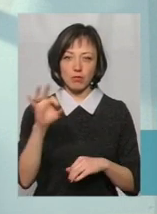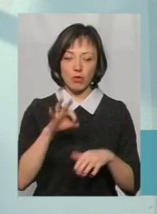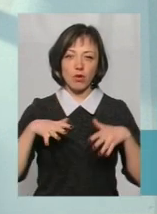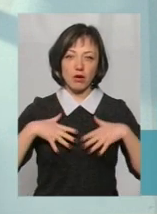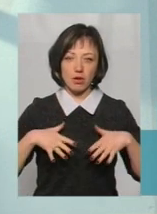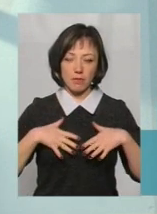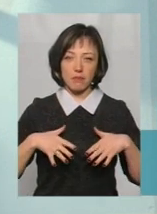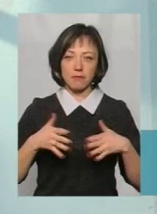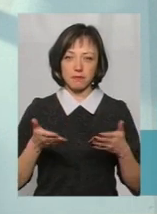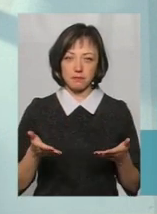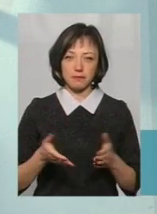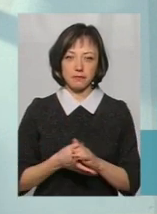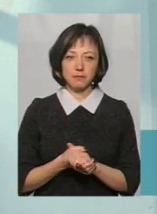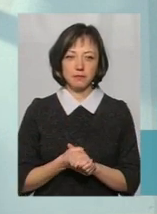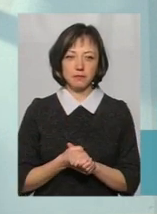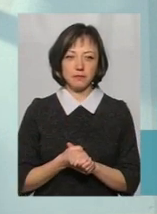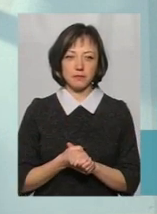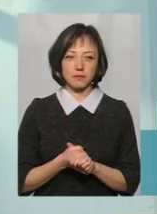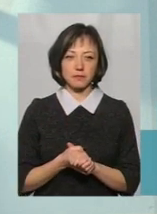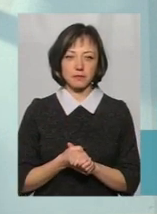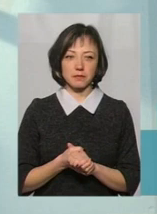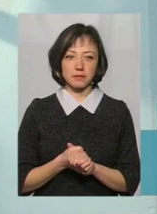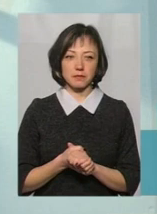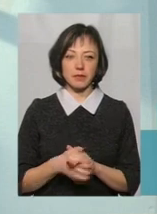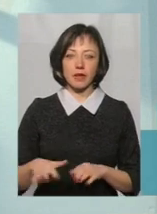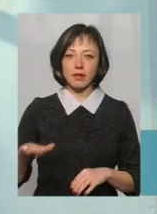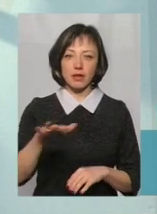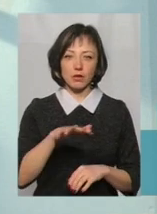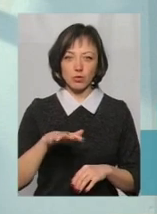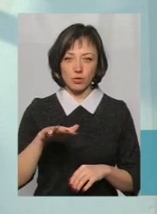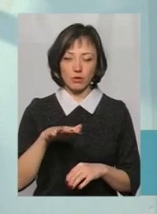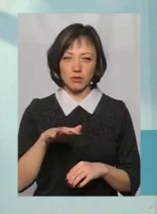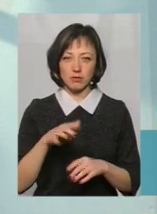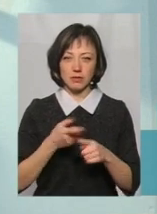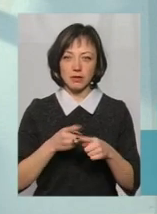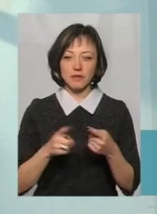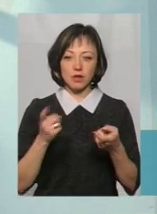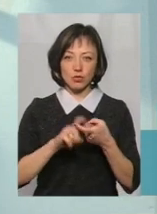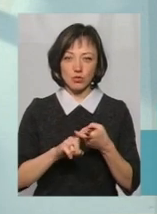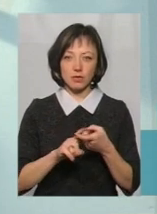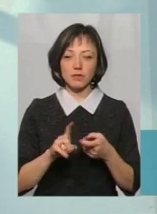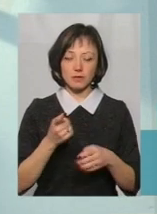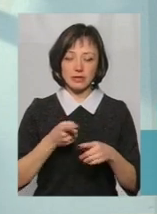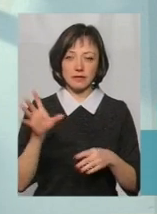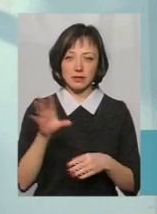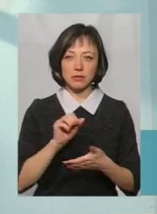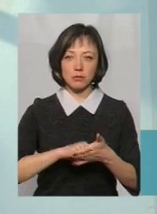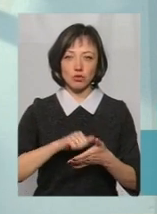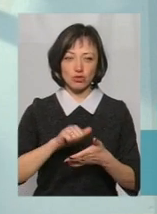Республіку Крим. От, управління своїми територіями. І в зв'язку з цим це все зумовило